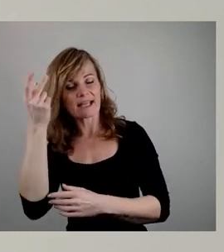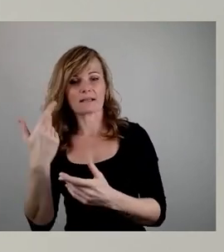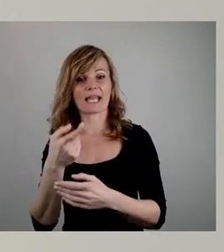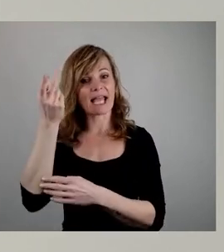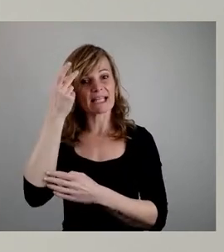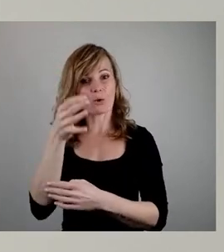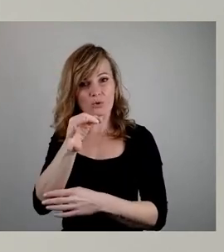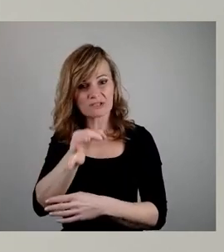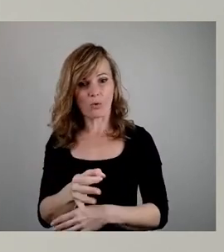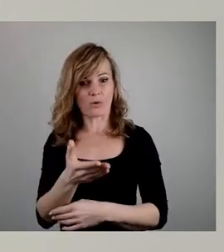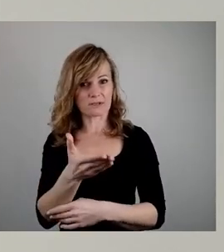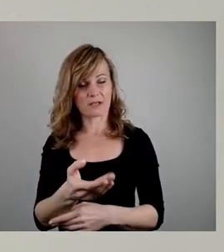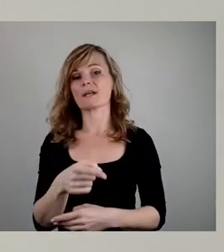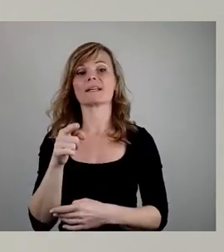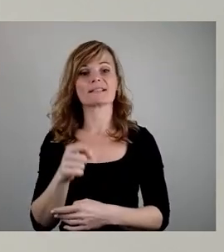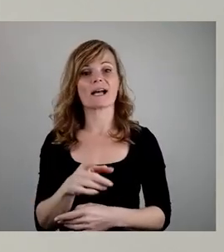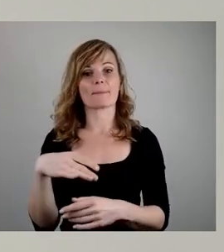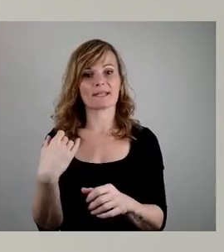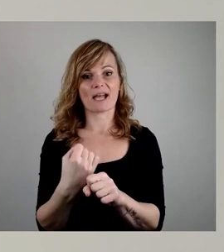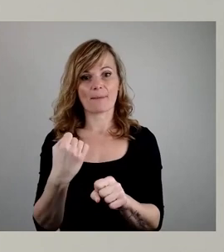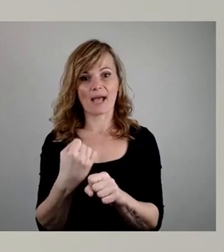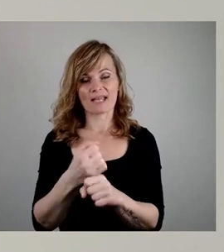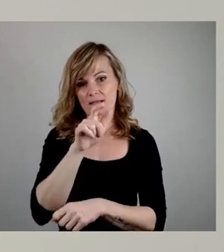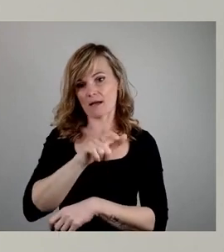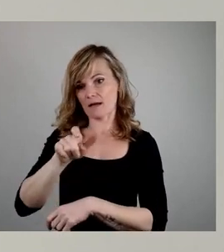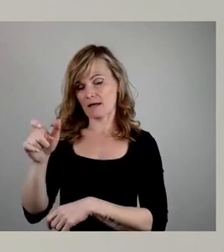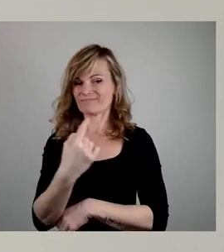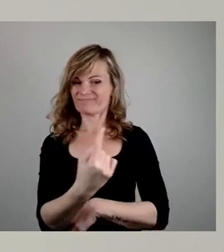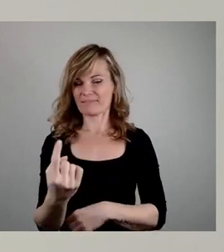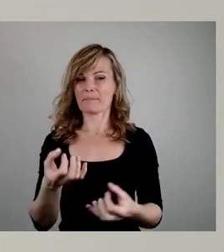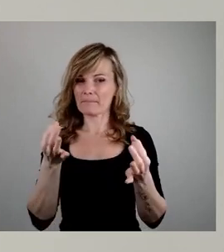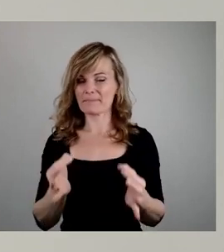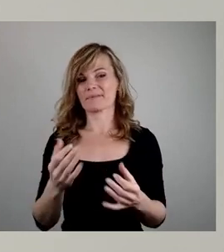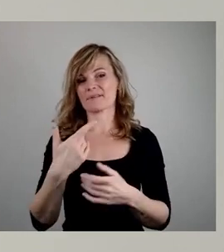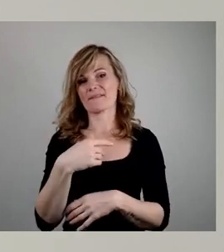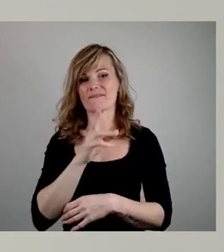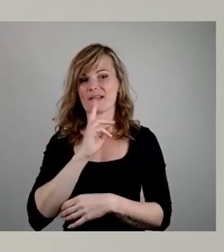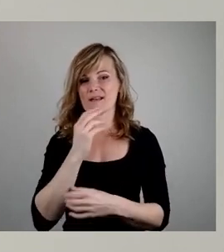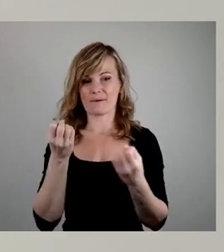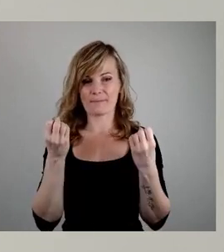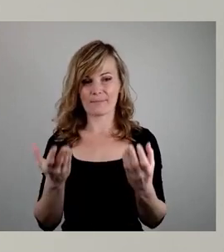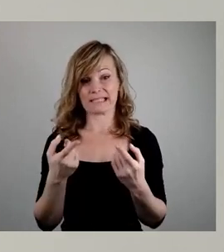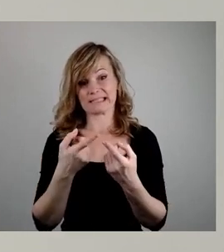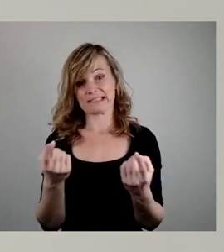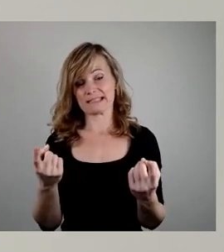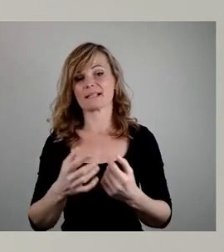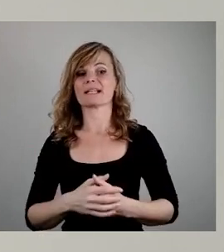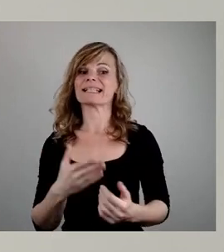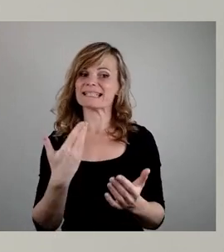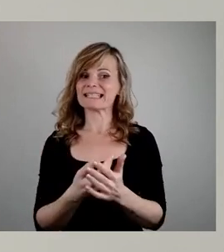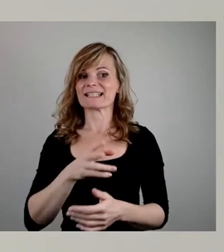Dort sind Fehler von Mitarbeiterinnen und Mitarbeitern gemacht worden. Die sind schwerwiegend.